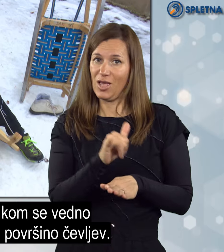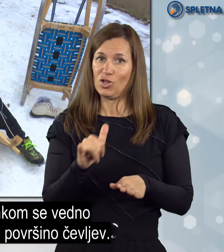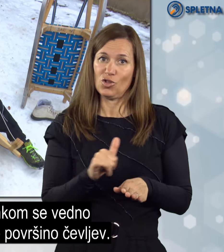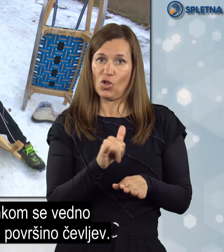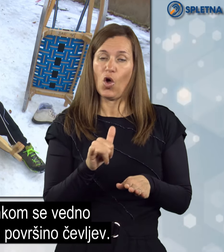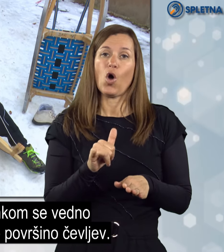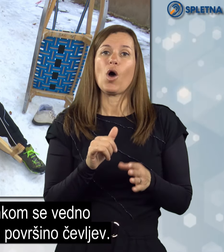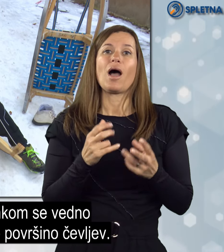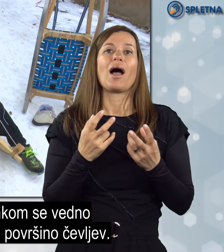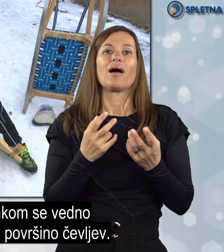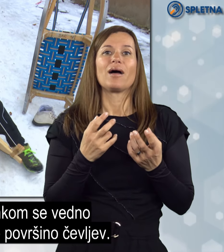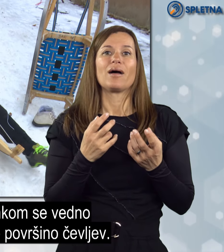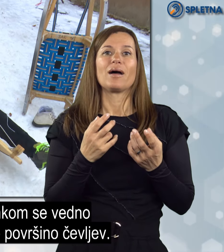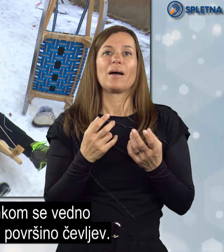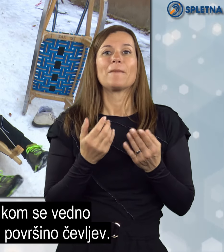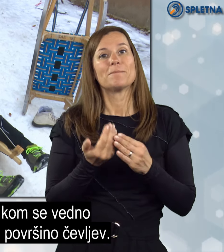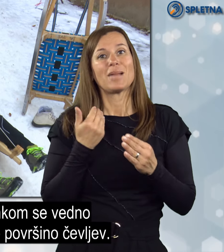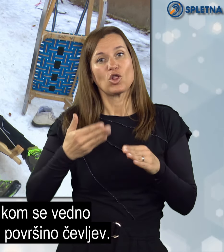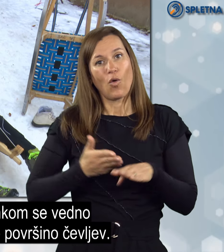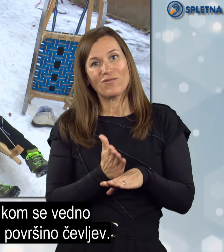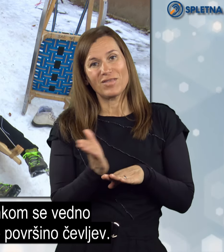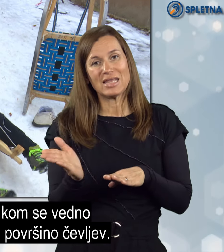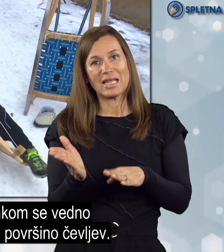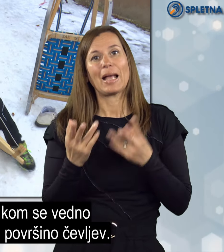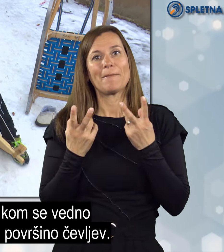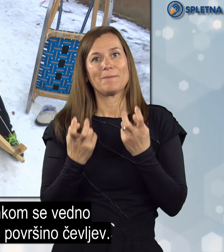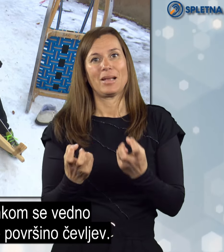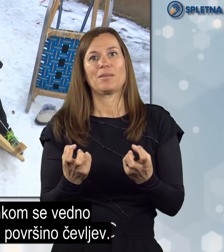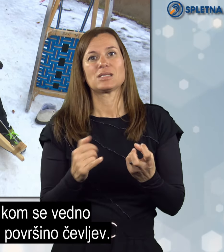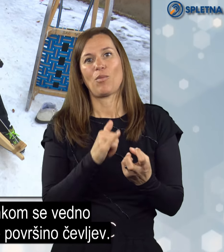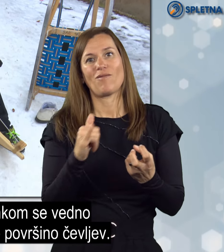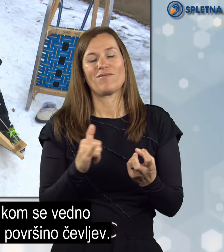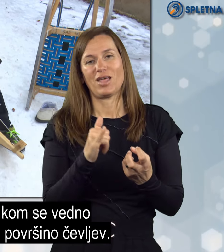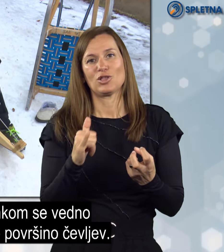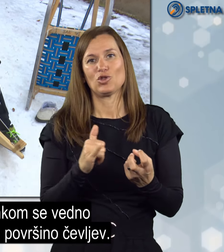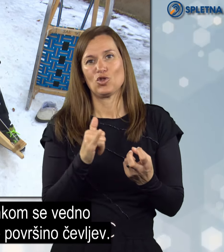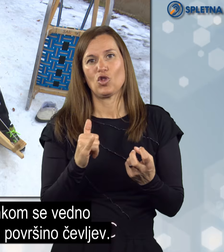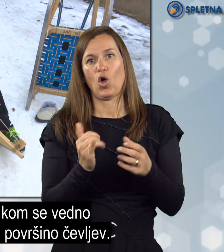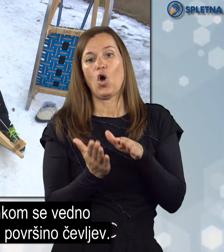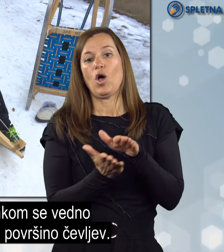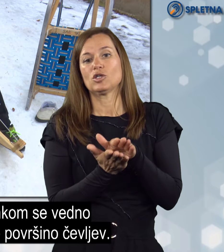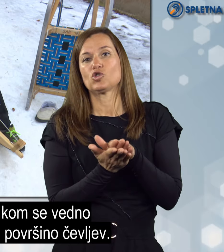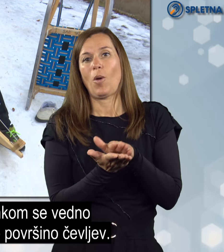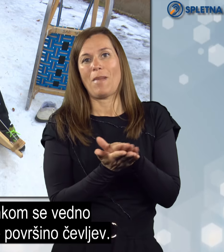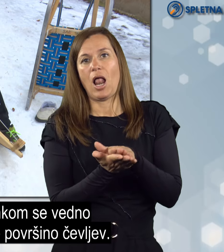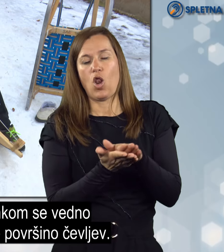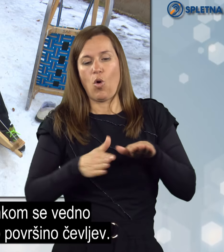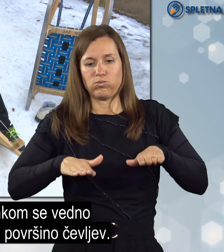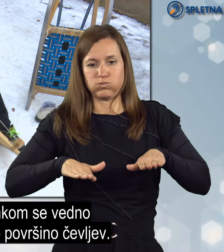vedno se zavira, se pravi, so noge tako, pred ovinkom se zavira zmeraj z celo